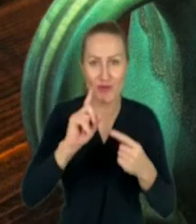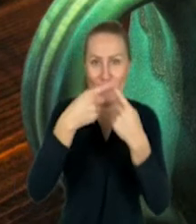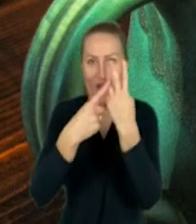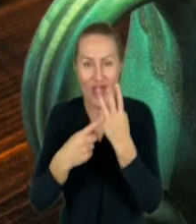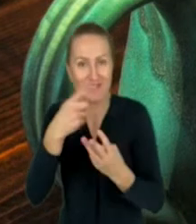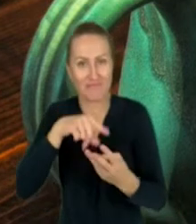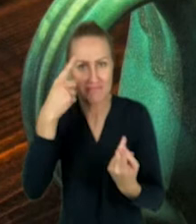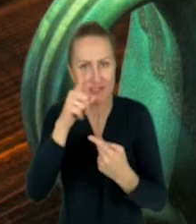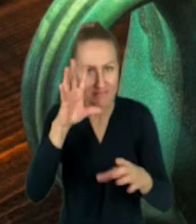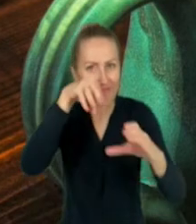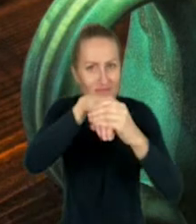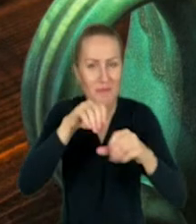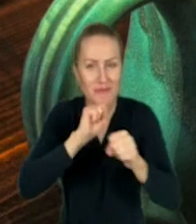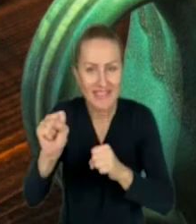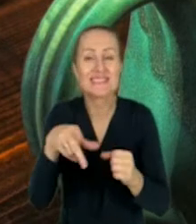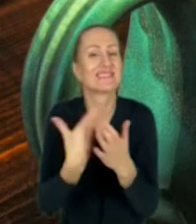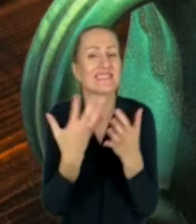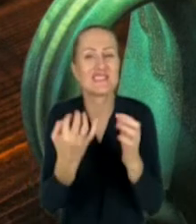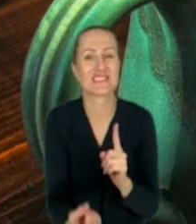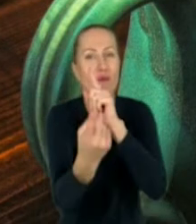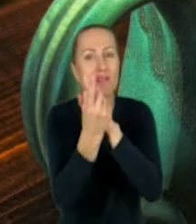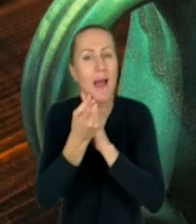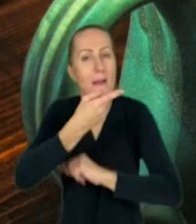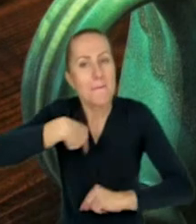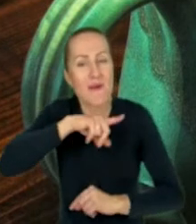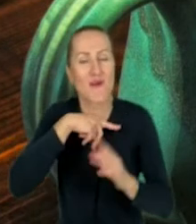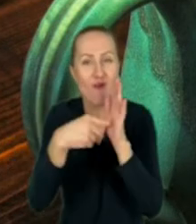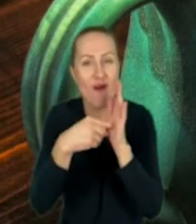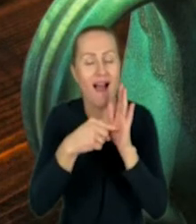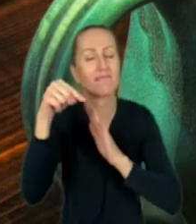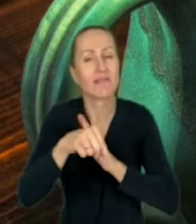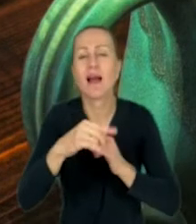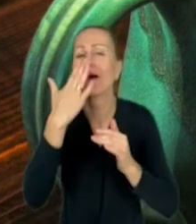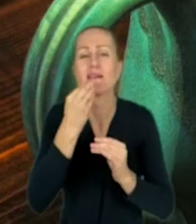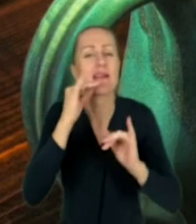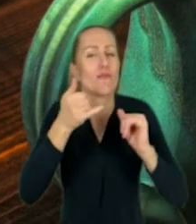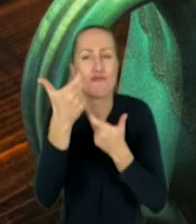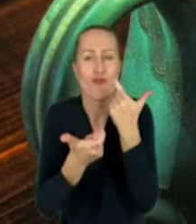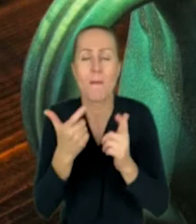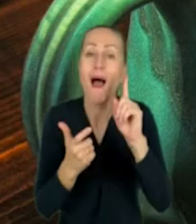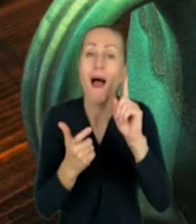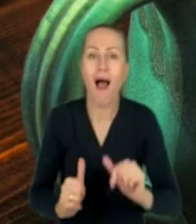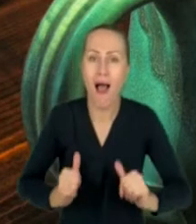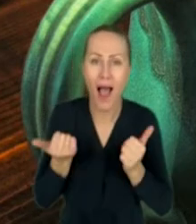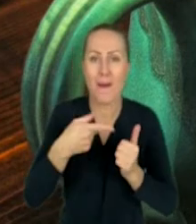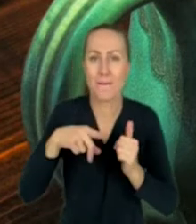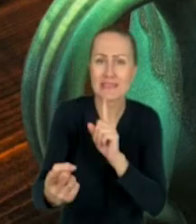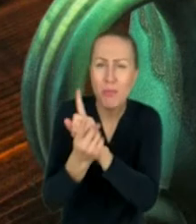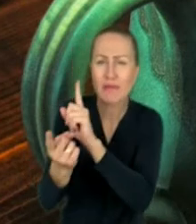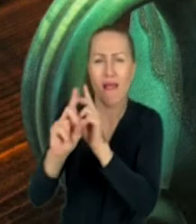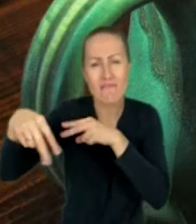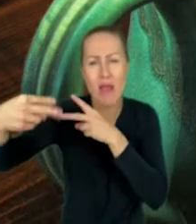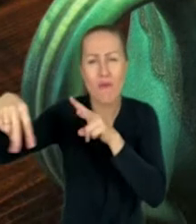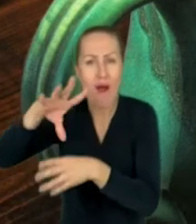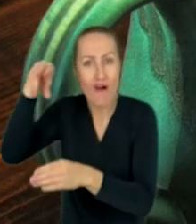to angażuje, bo dzisiejsze spotkanie nasze jest właśnie o tym, jak to zrobić, żeby wszelkiego rodzaju spotkania wirtualne